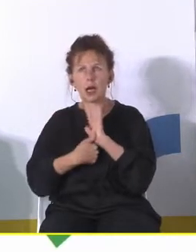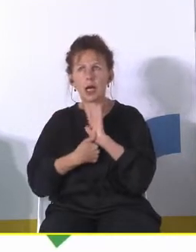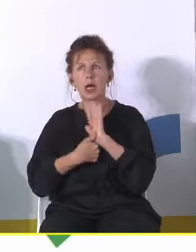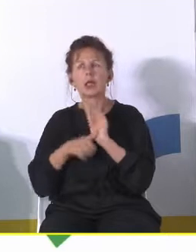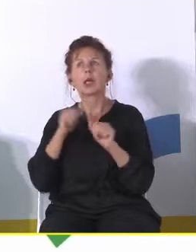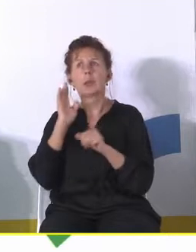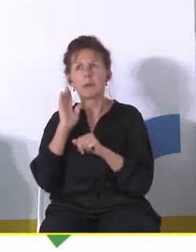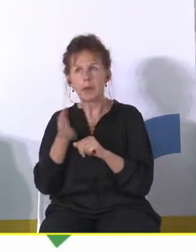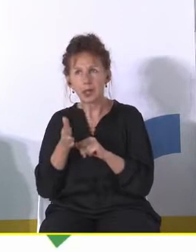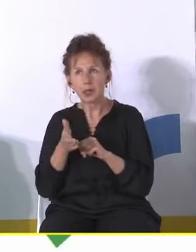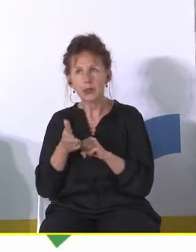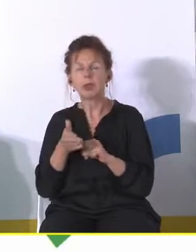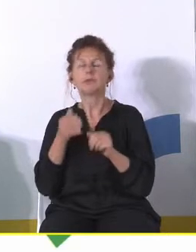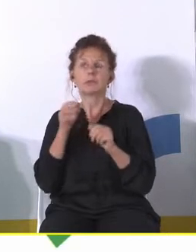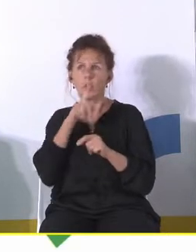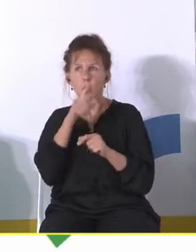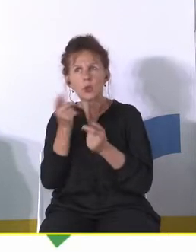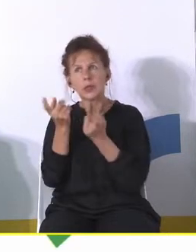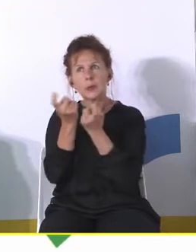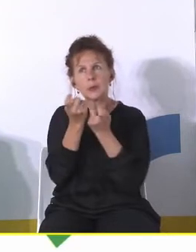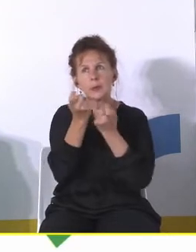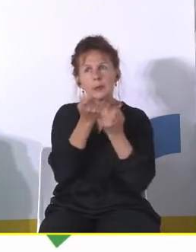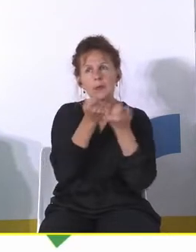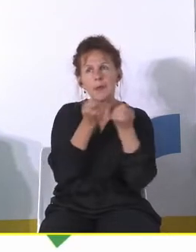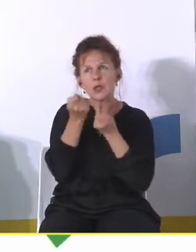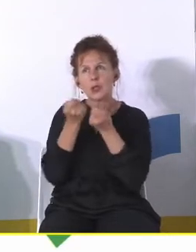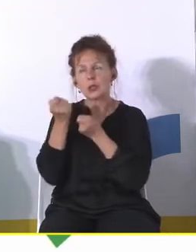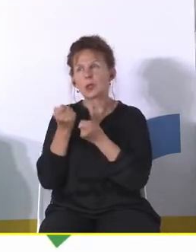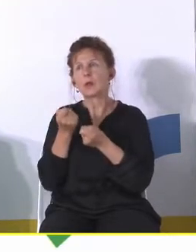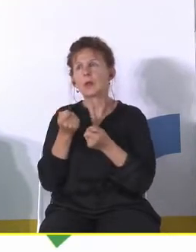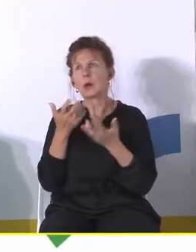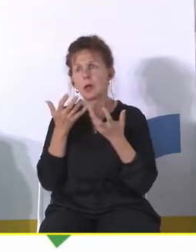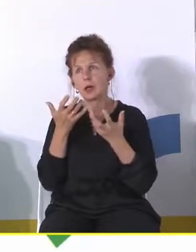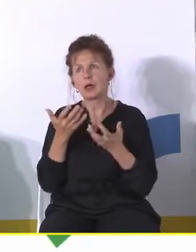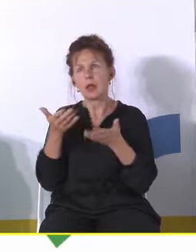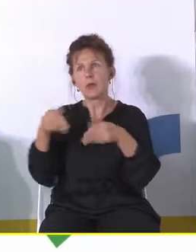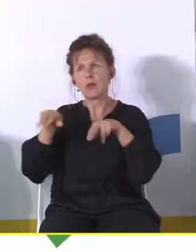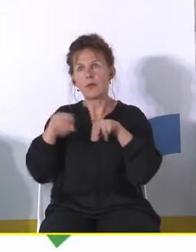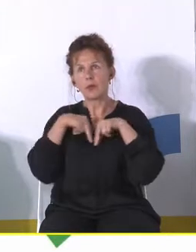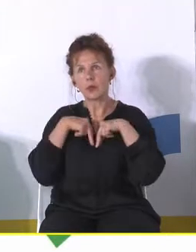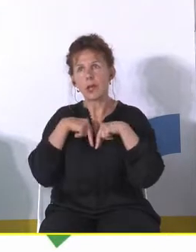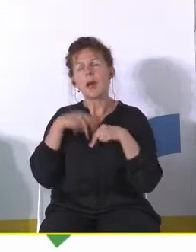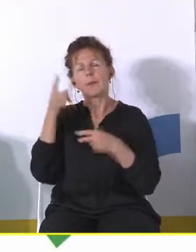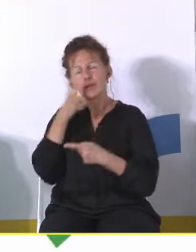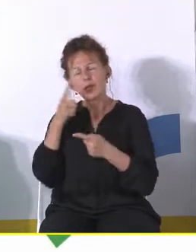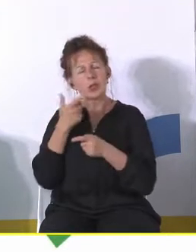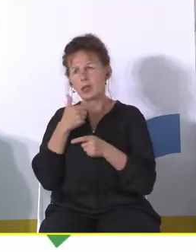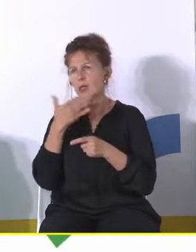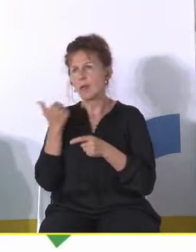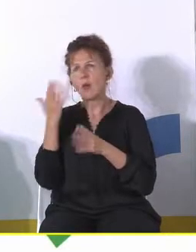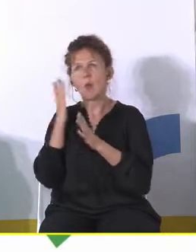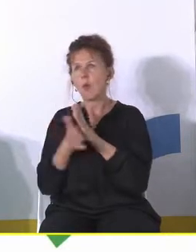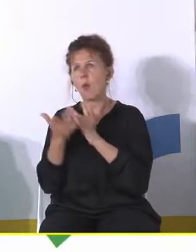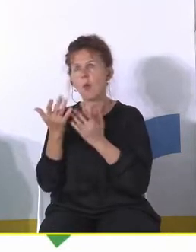zaistnieje, będzie to działało przyciągająco. Ja nie mówię, że to jest proste zadanie, myślę, że ono jest najeżone wyzwaniami na różnych